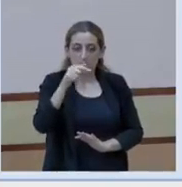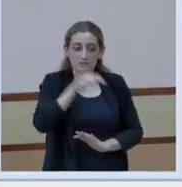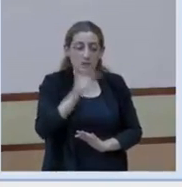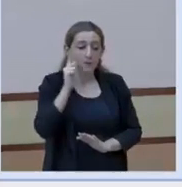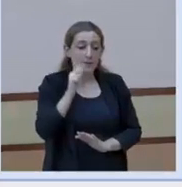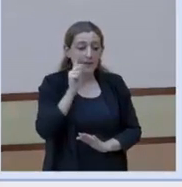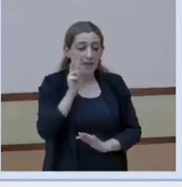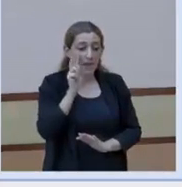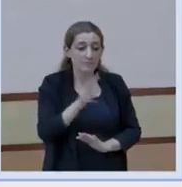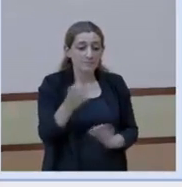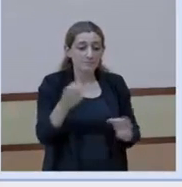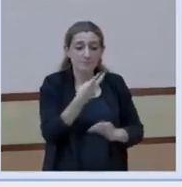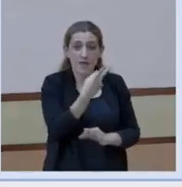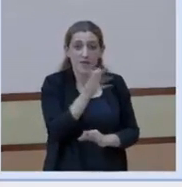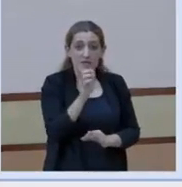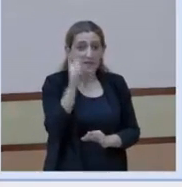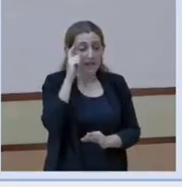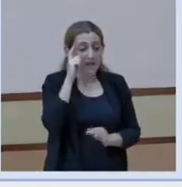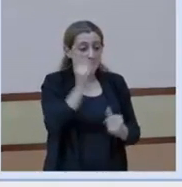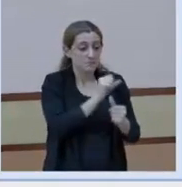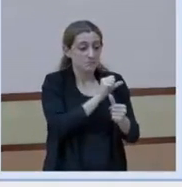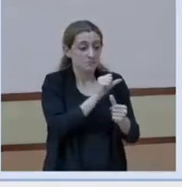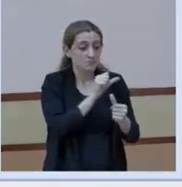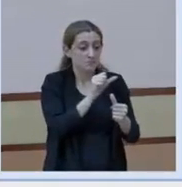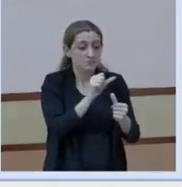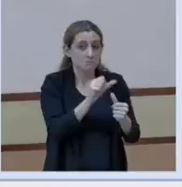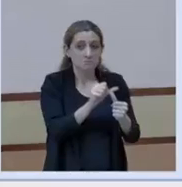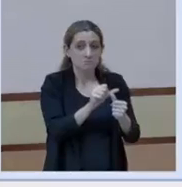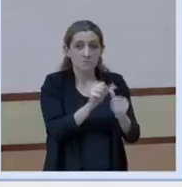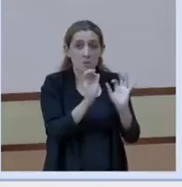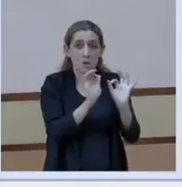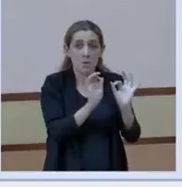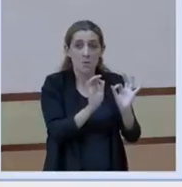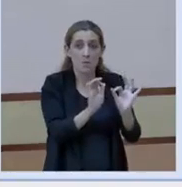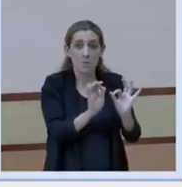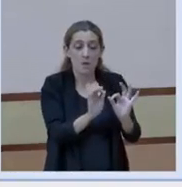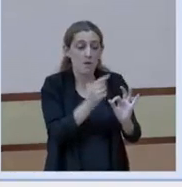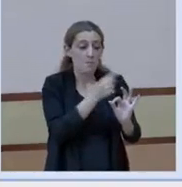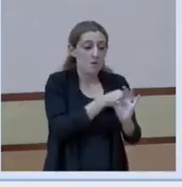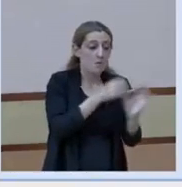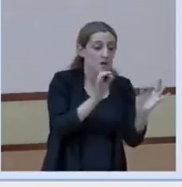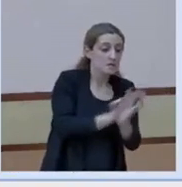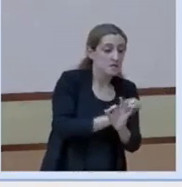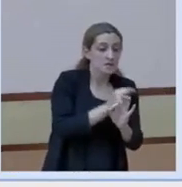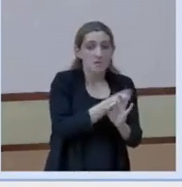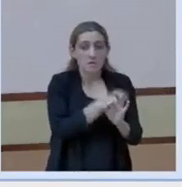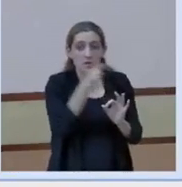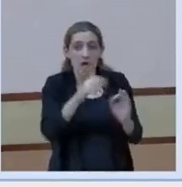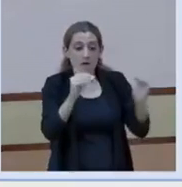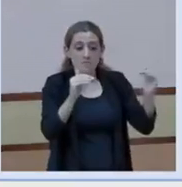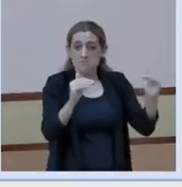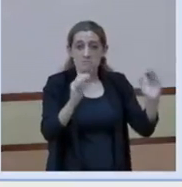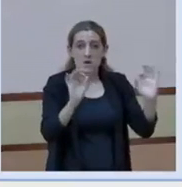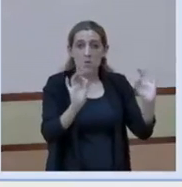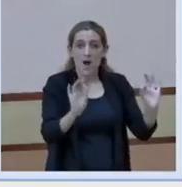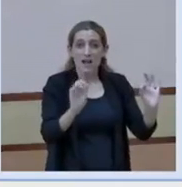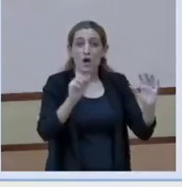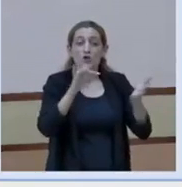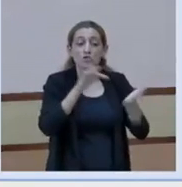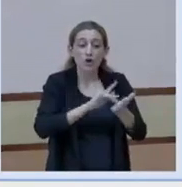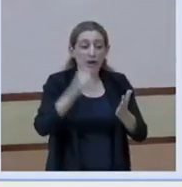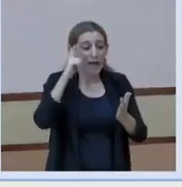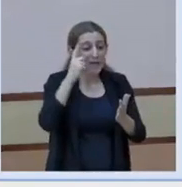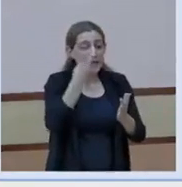dies pràcticament estan igual els quals de vacunats i de no vacunats. I quan passen aquests 21 dies que són els que saben